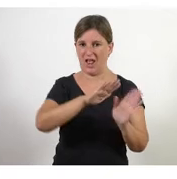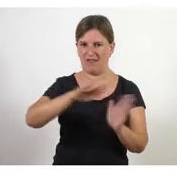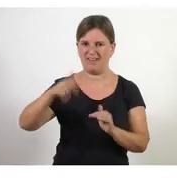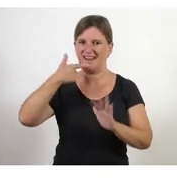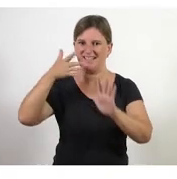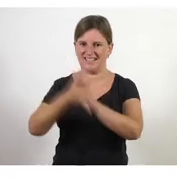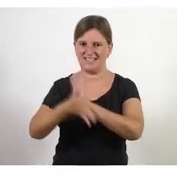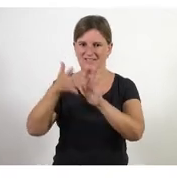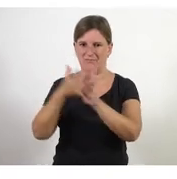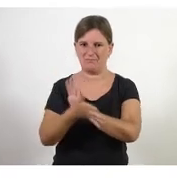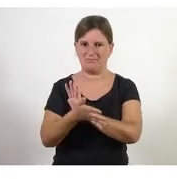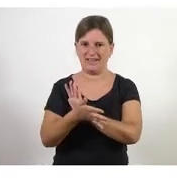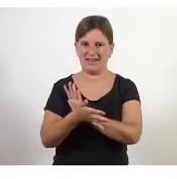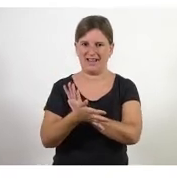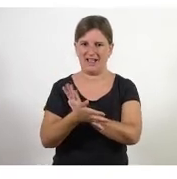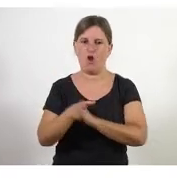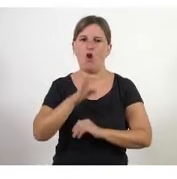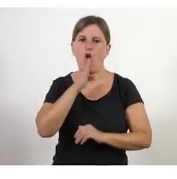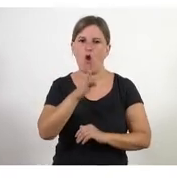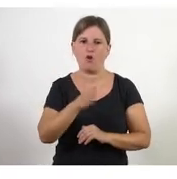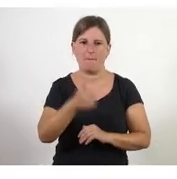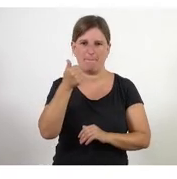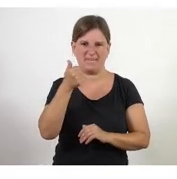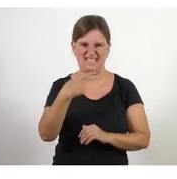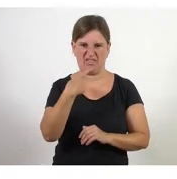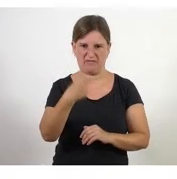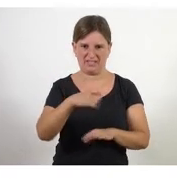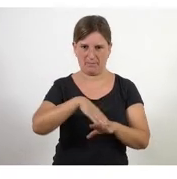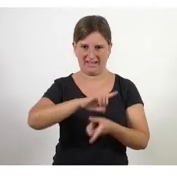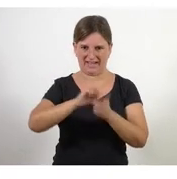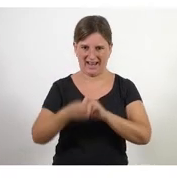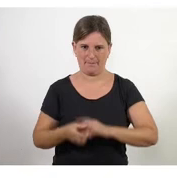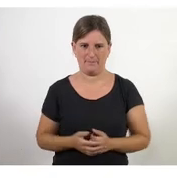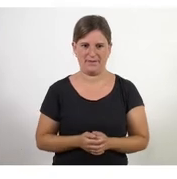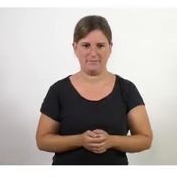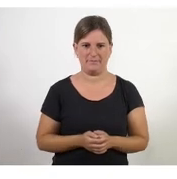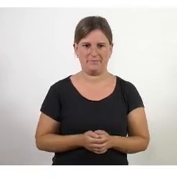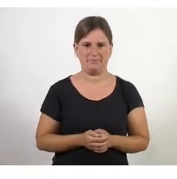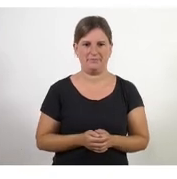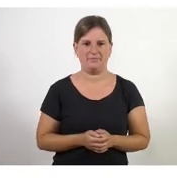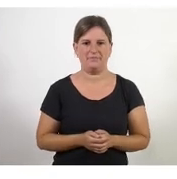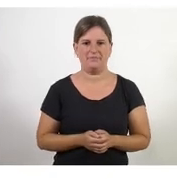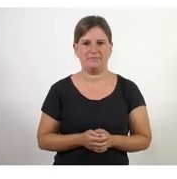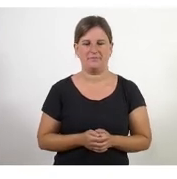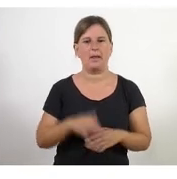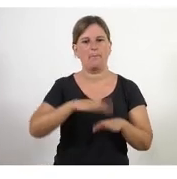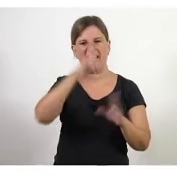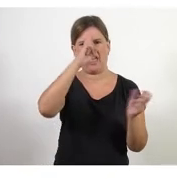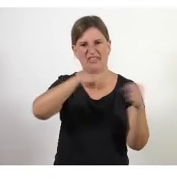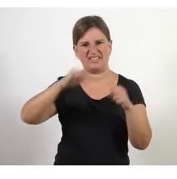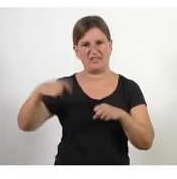on potser tindreu més resistències mireu existeixen altres formes d'organitzar-se i prendre decisions